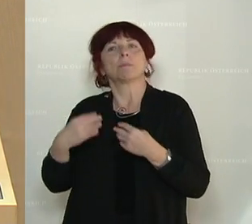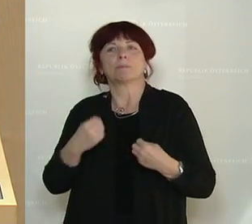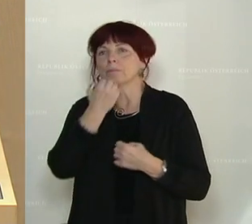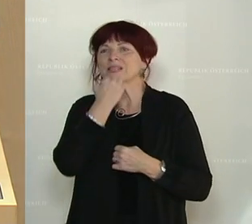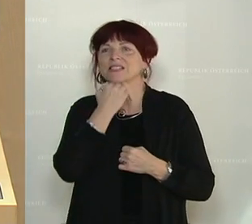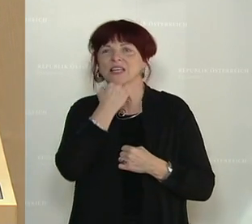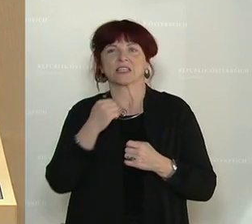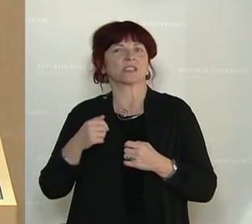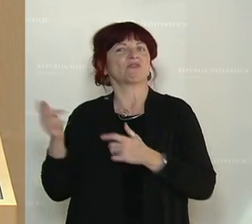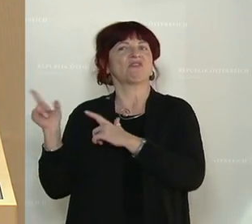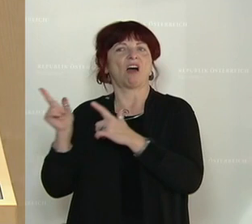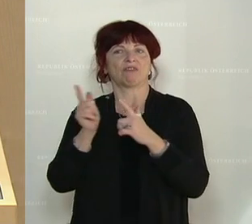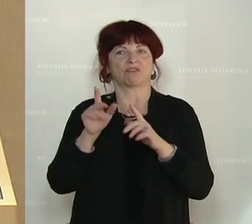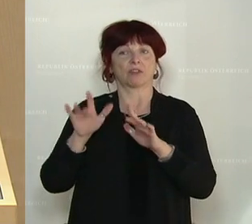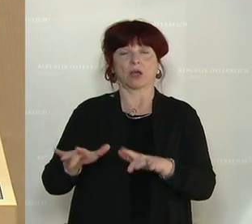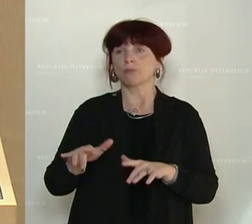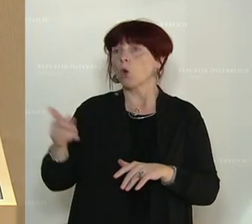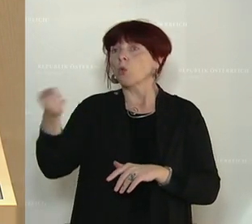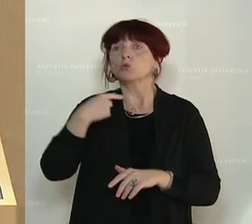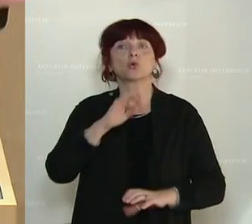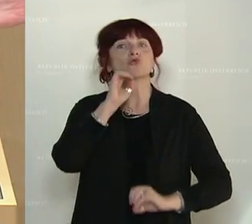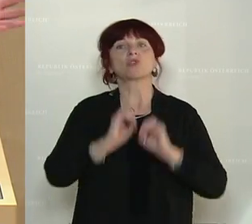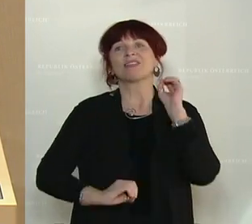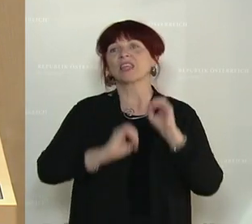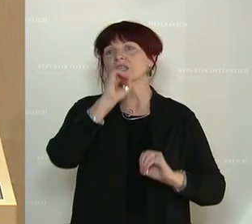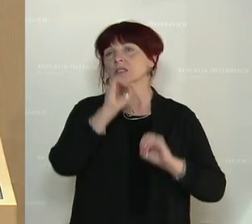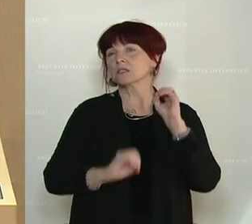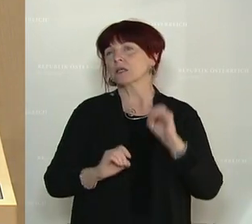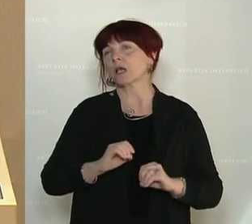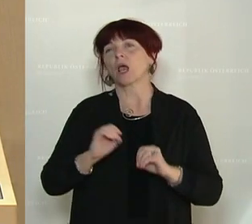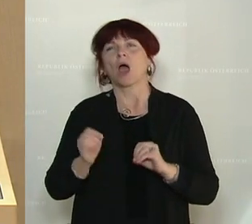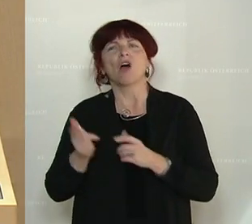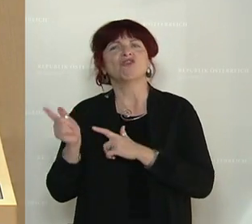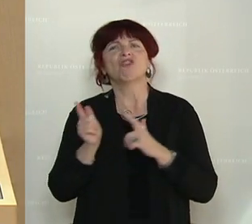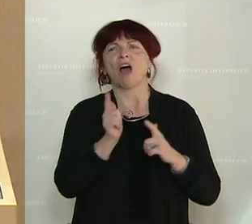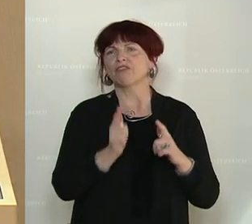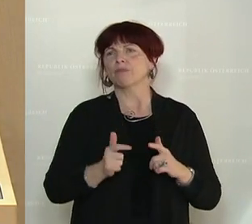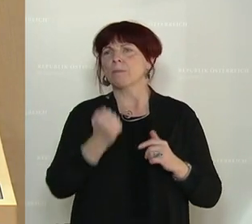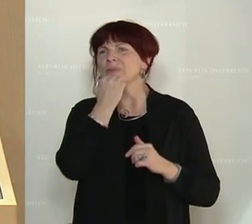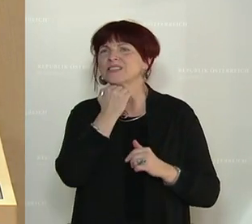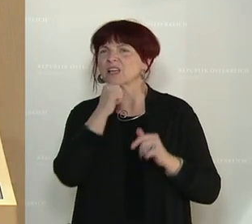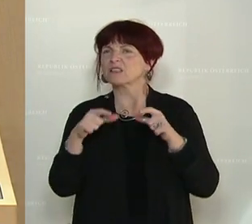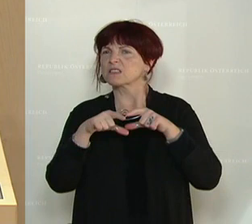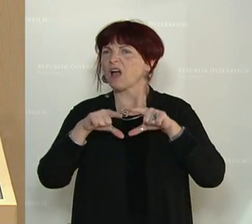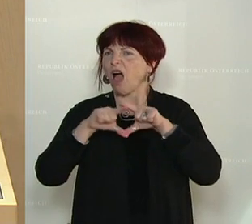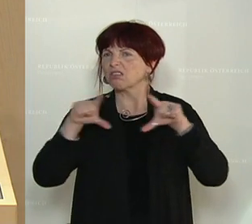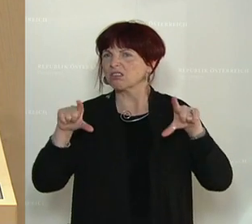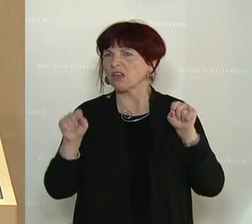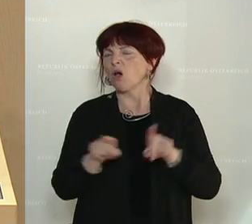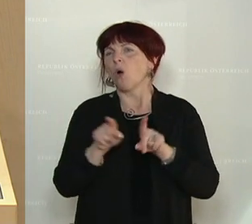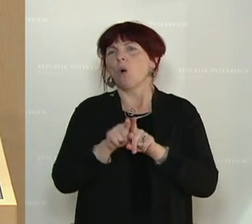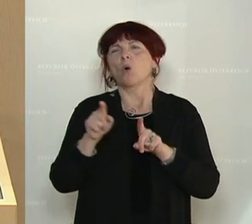Statistiken hinsichtlich Waffenbesitzkarte und Ermittlungen wegen des Verdachts eines Verstoßes gegen das Verbotsgesetz